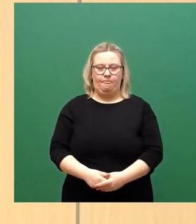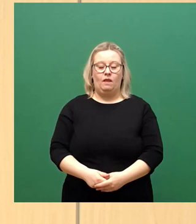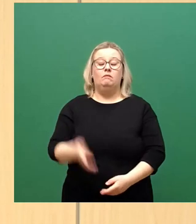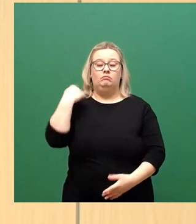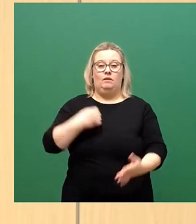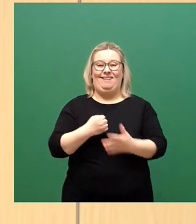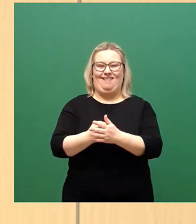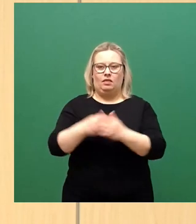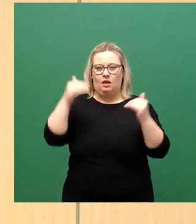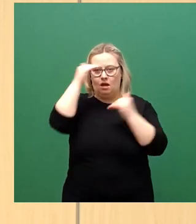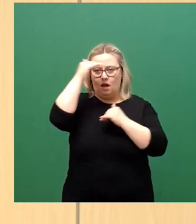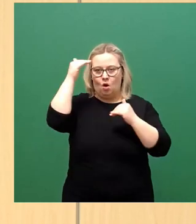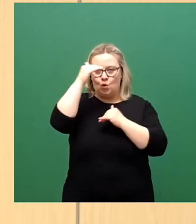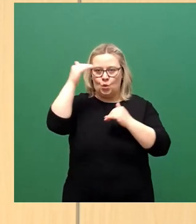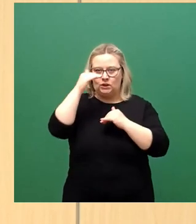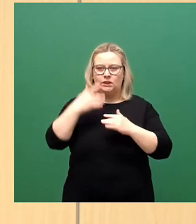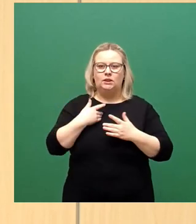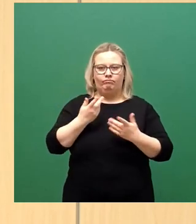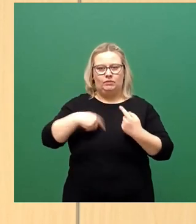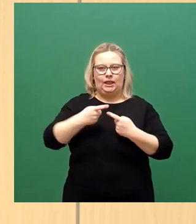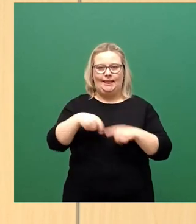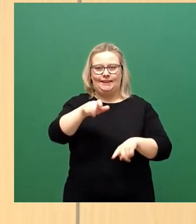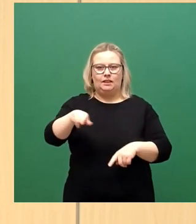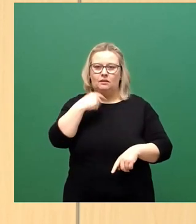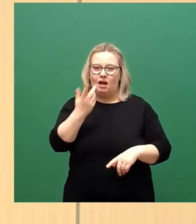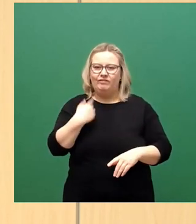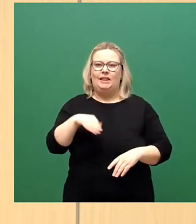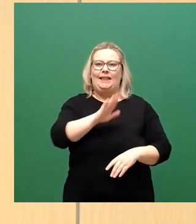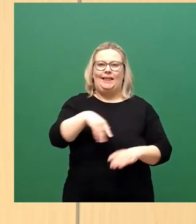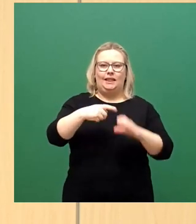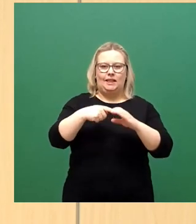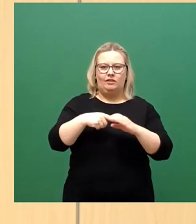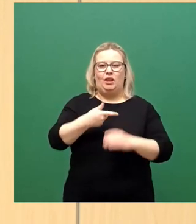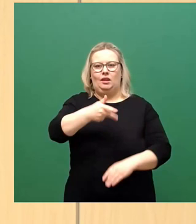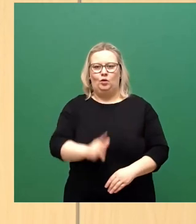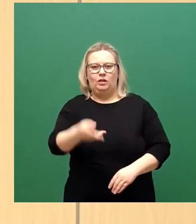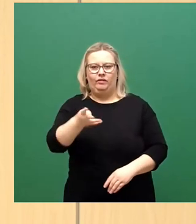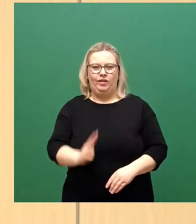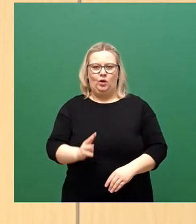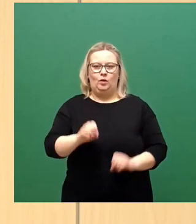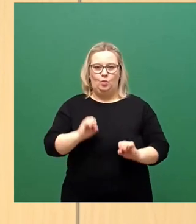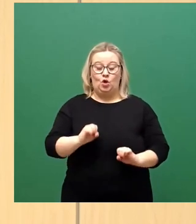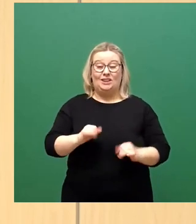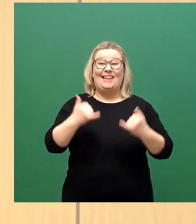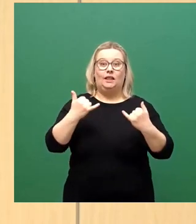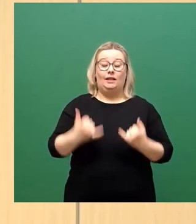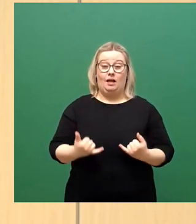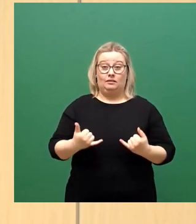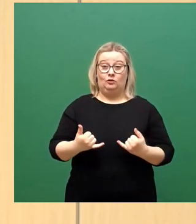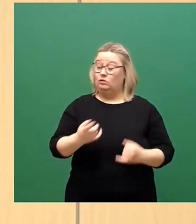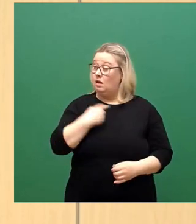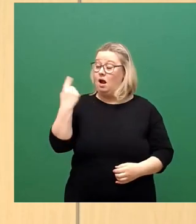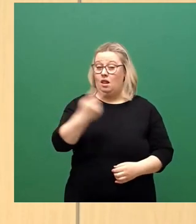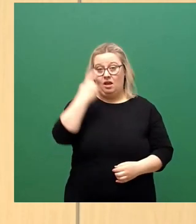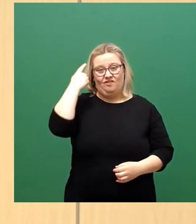Dissidenten aufgrund der Erfahrungen vor Kinderinzidenzen von 300 oder 400. Mittlerweile, und wir wissen es alle, erreichten wir in